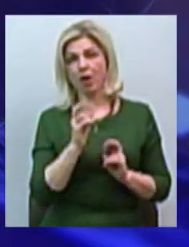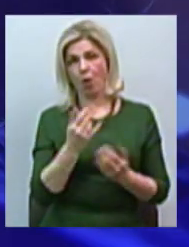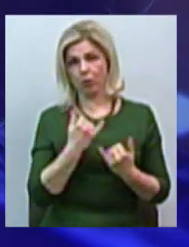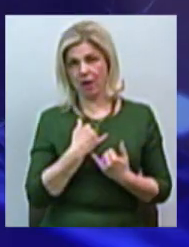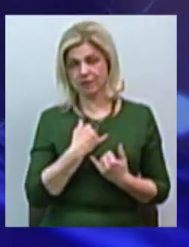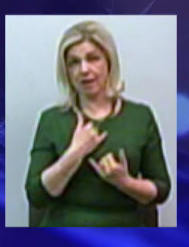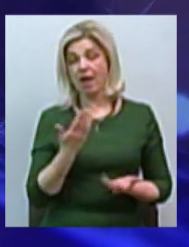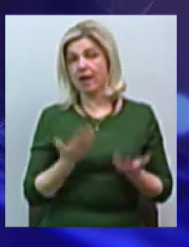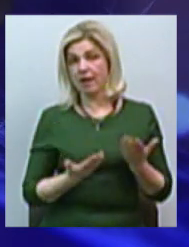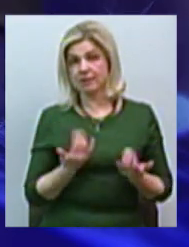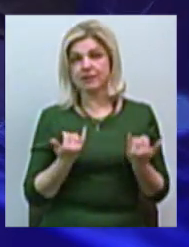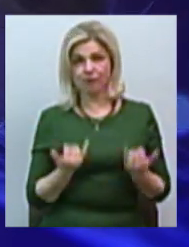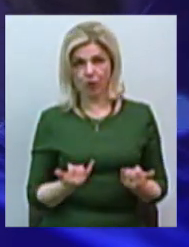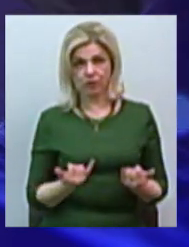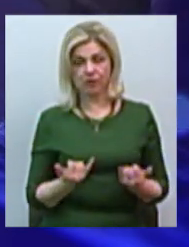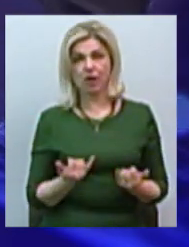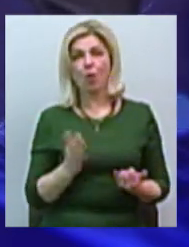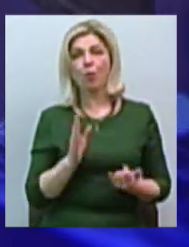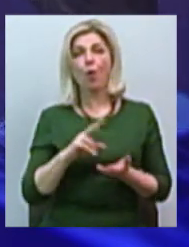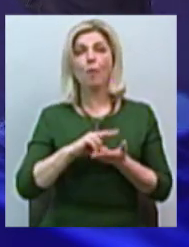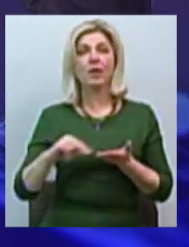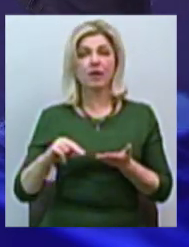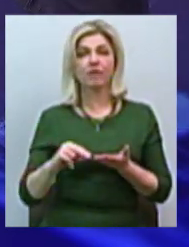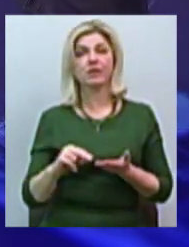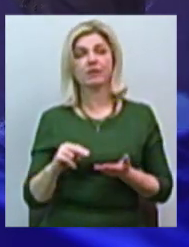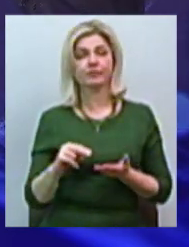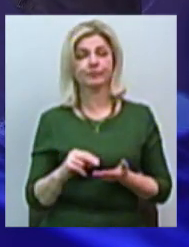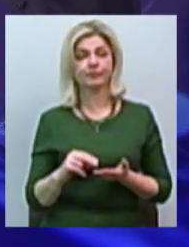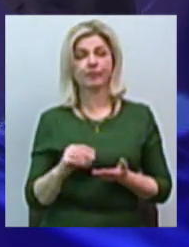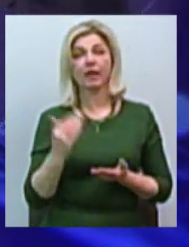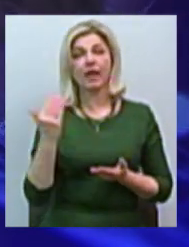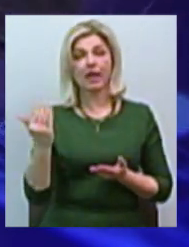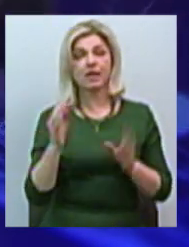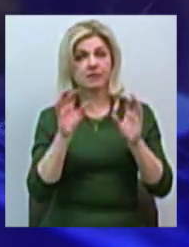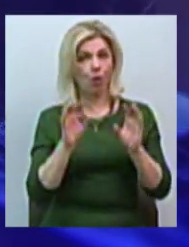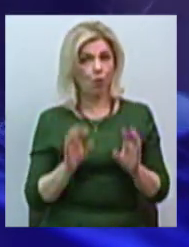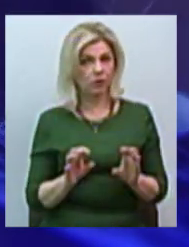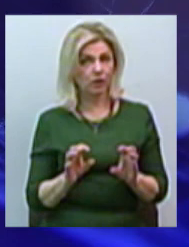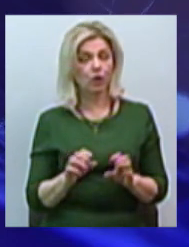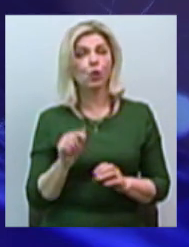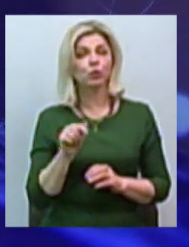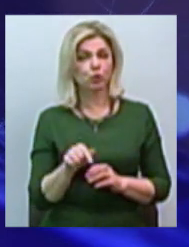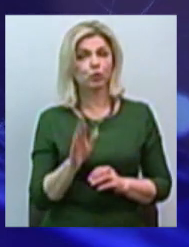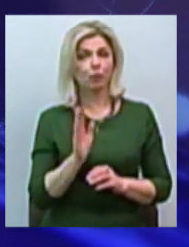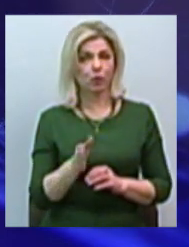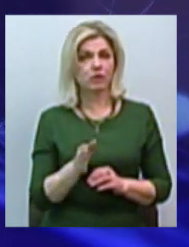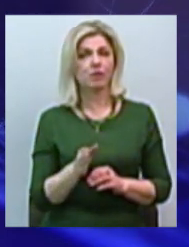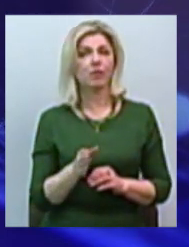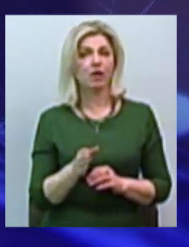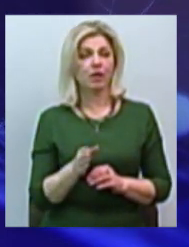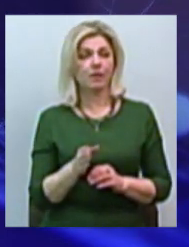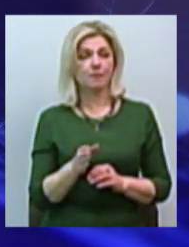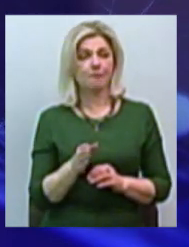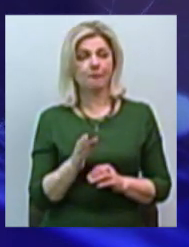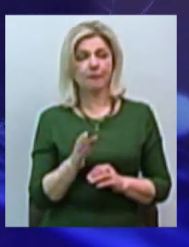ми сьогодні будем копірувати їх сьогоднішні закони, то тут ми будемо однозначно в прогріші.